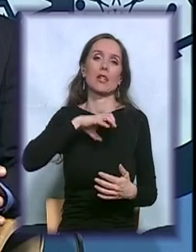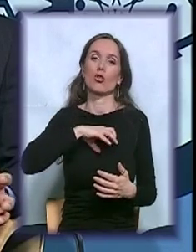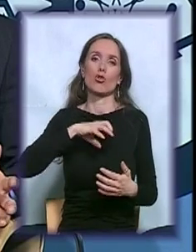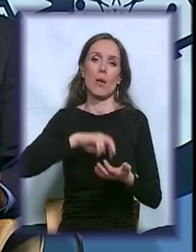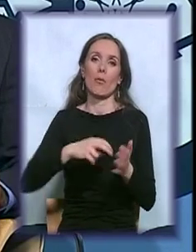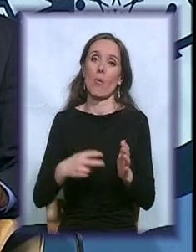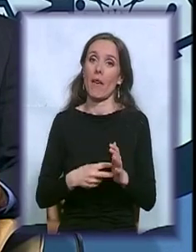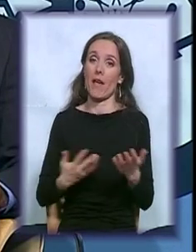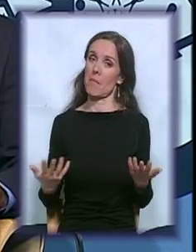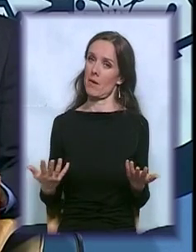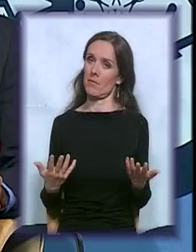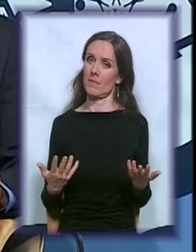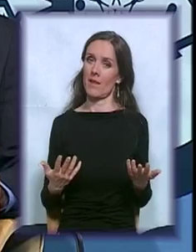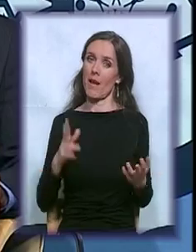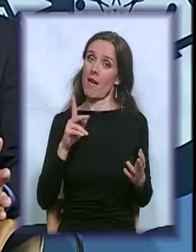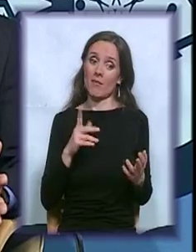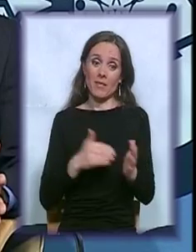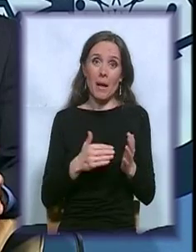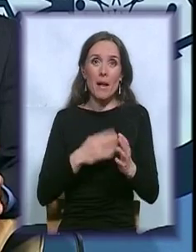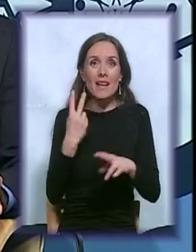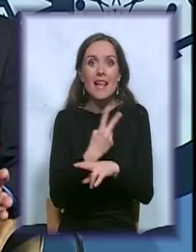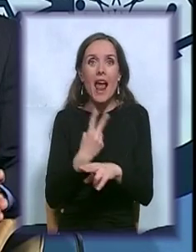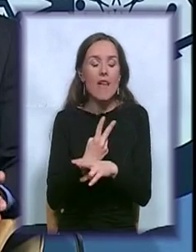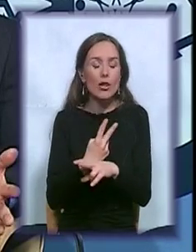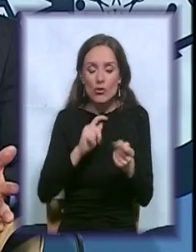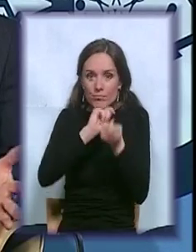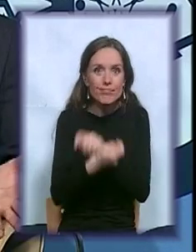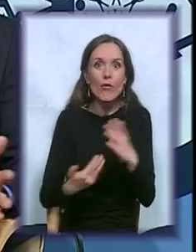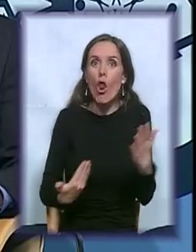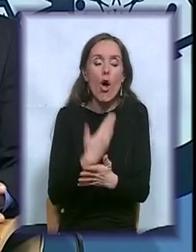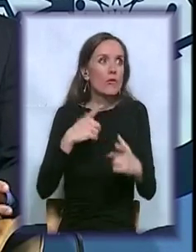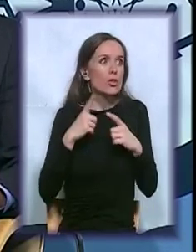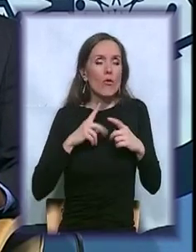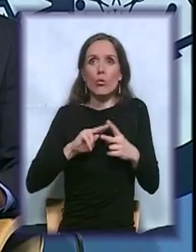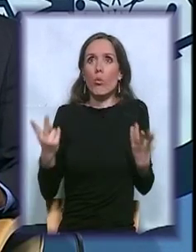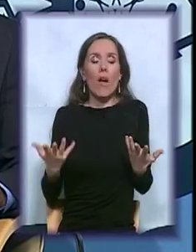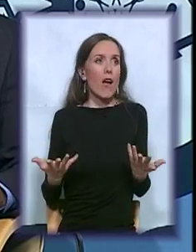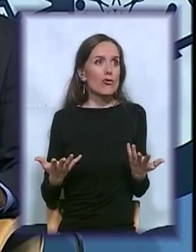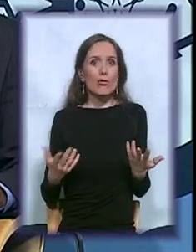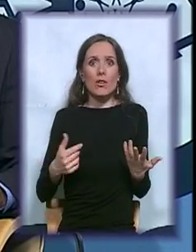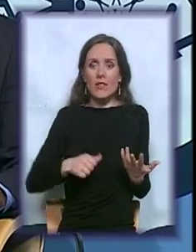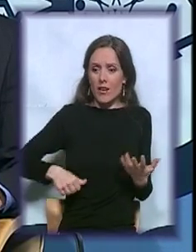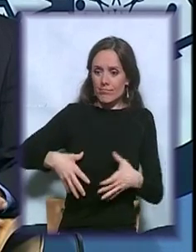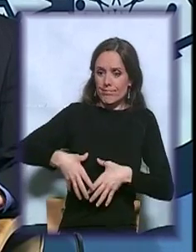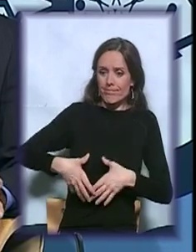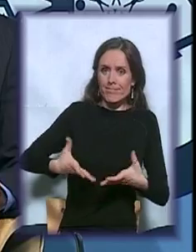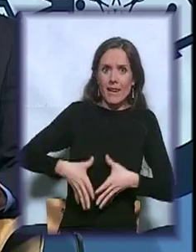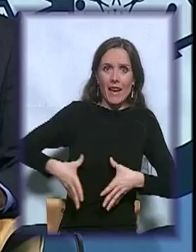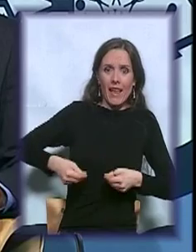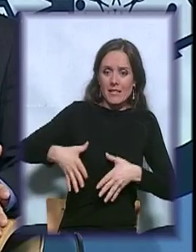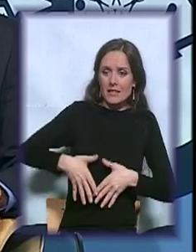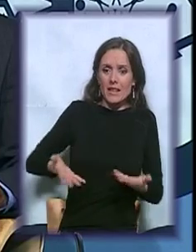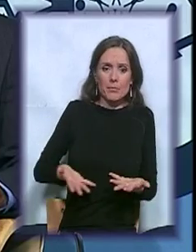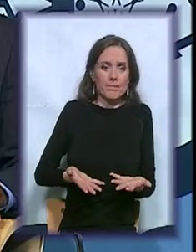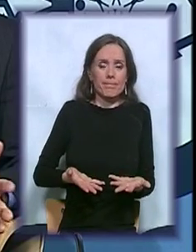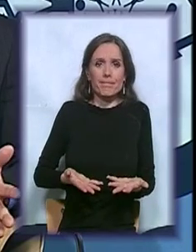Znate, treba sad navignuti se na neki novi život, sasvim novi. Znate, kad čovjek primeti da sad,